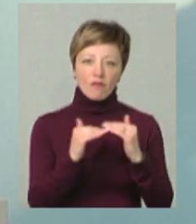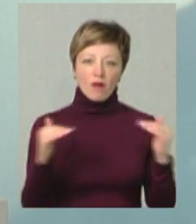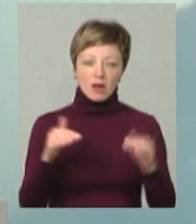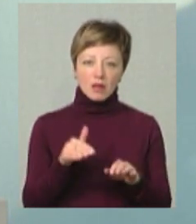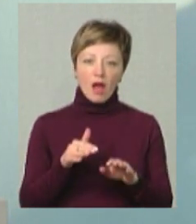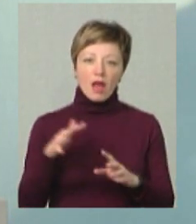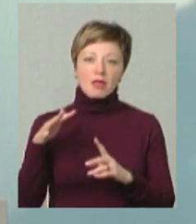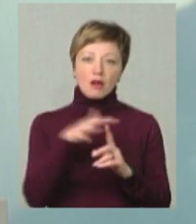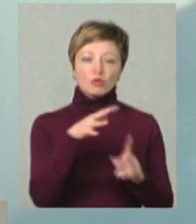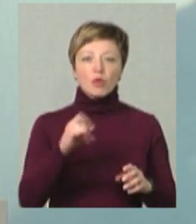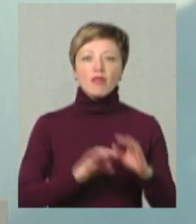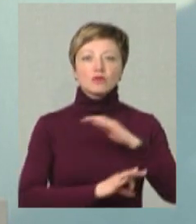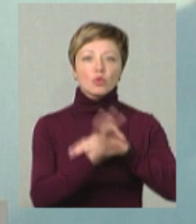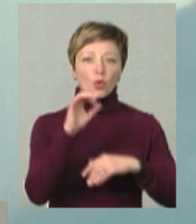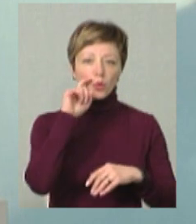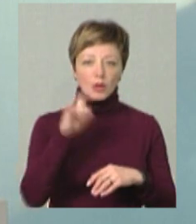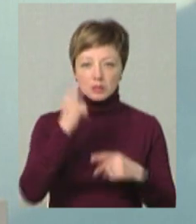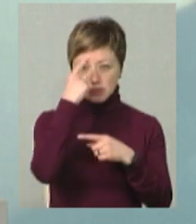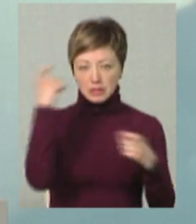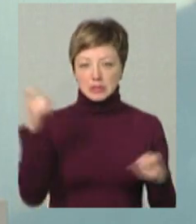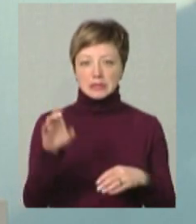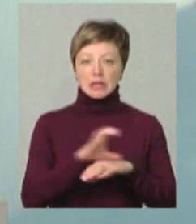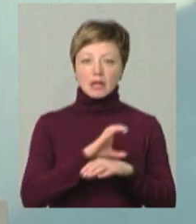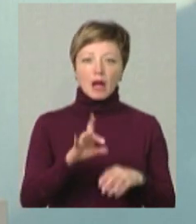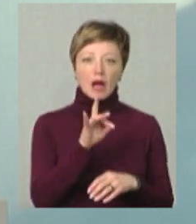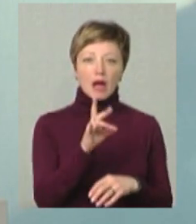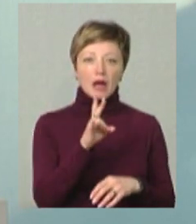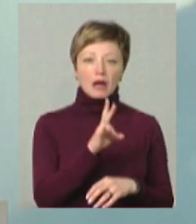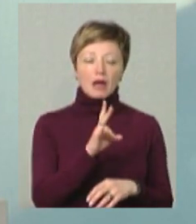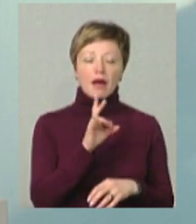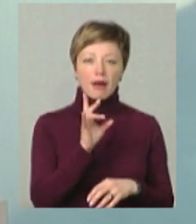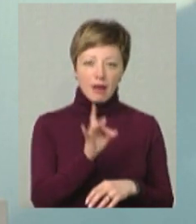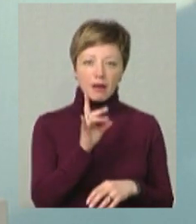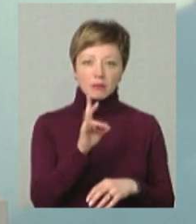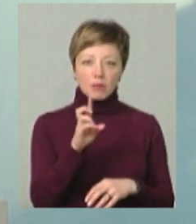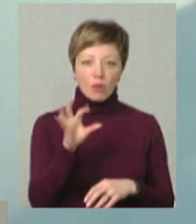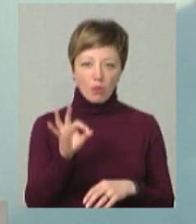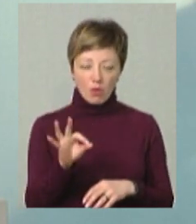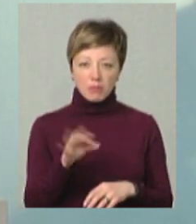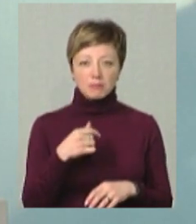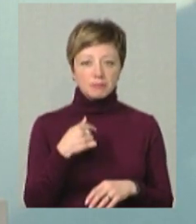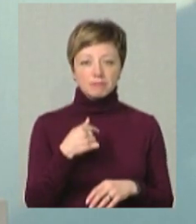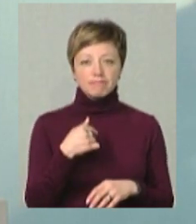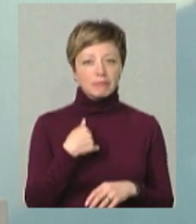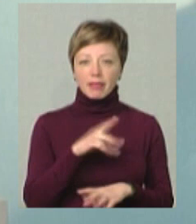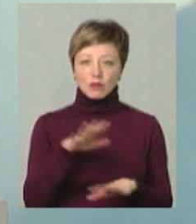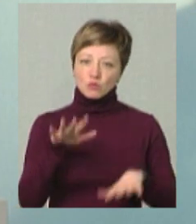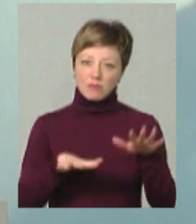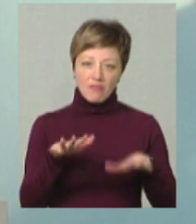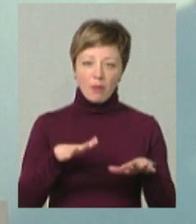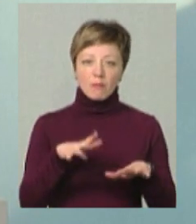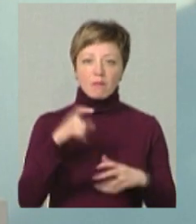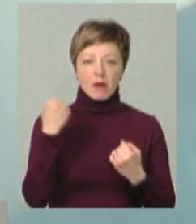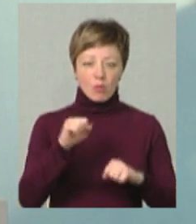наступу на Сході України. Про це заявив секретар РНБО Олексій Данілов. Ми ж не маємо сумніву у перемозі наших